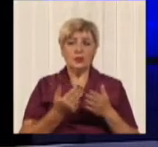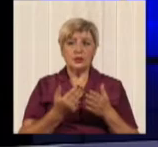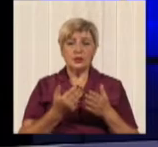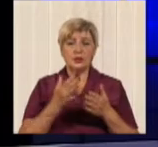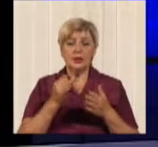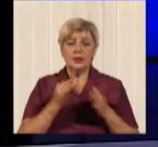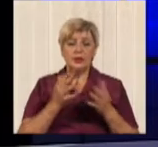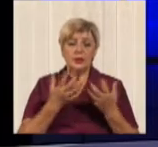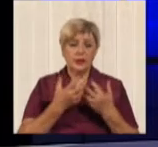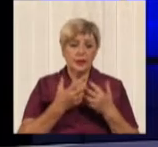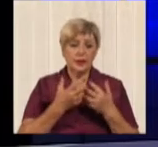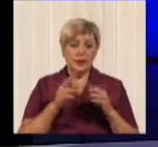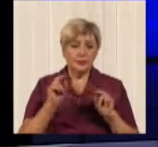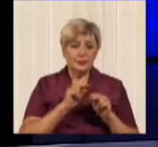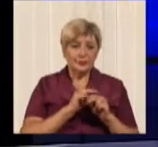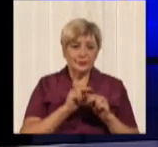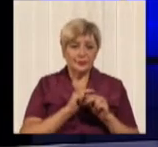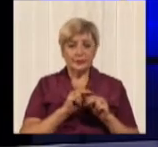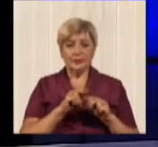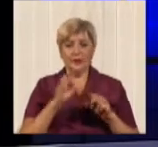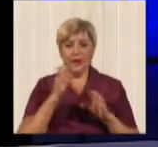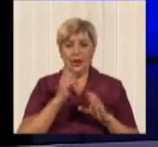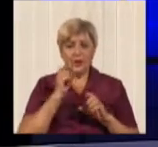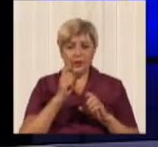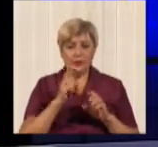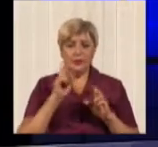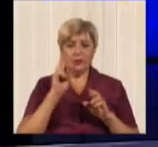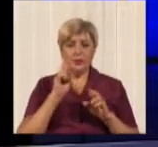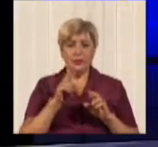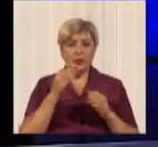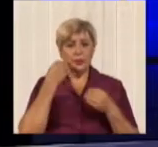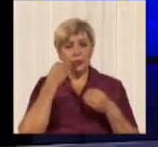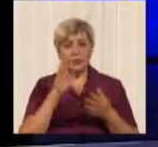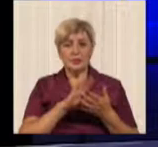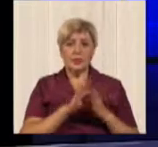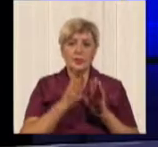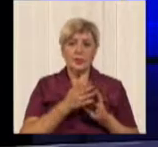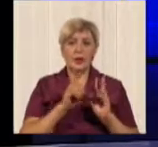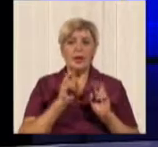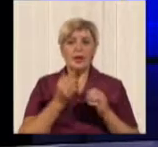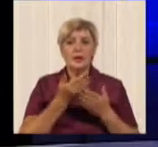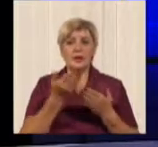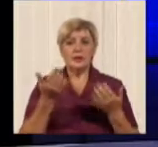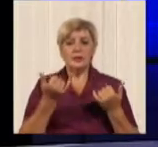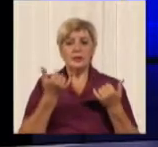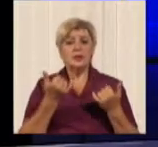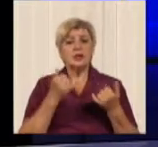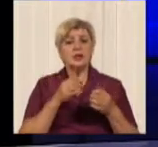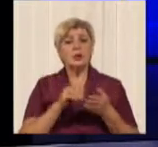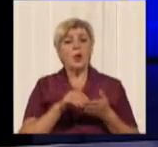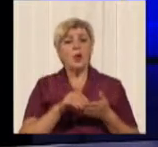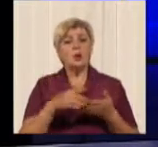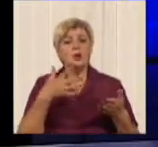склад так рухомый, и будут покращиваться умовы. Вот как вы сейчас оцениваете эти умовы и комфортность